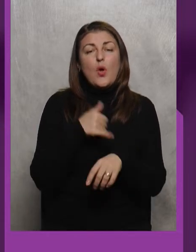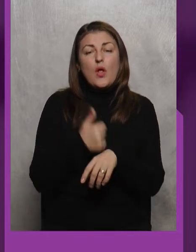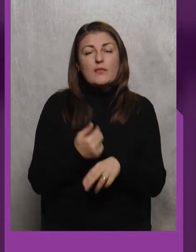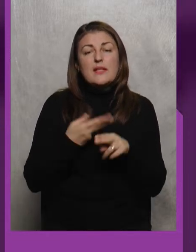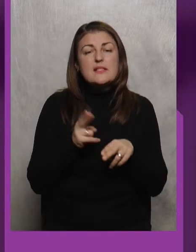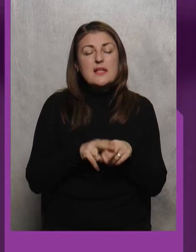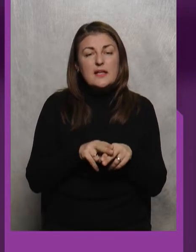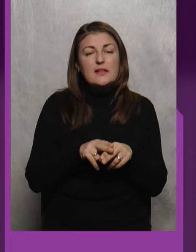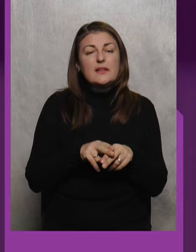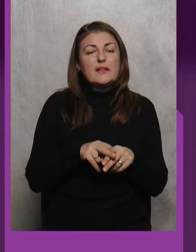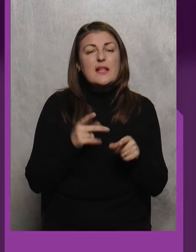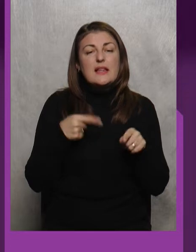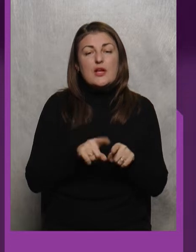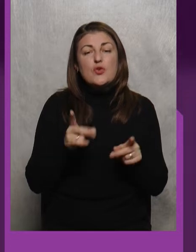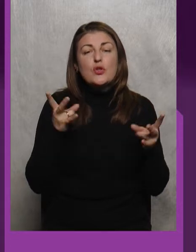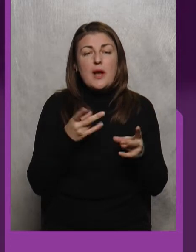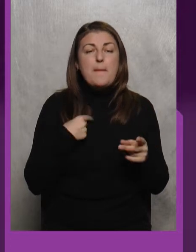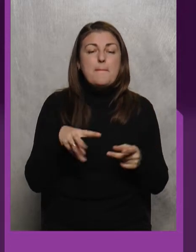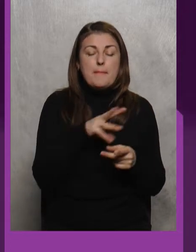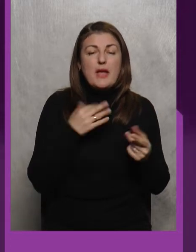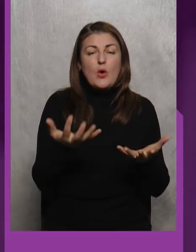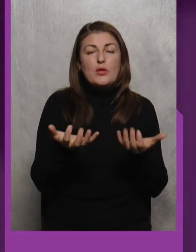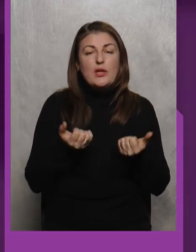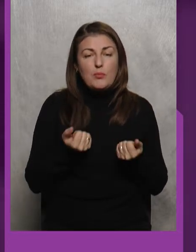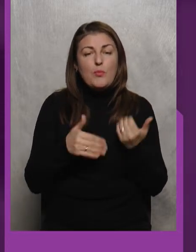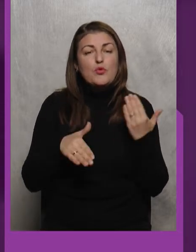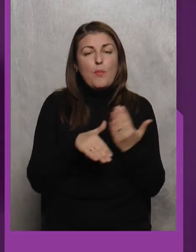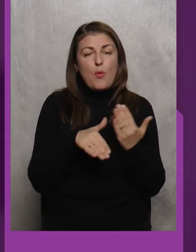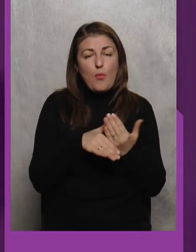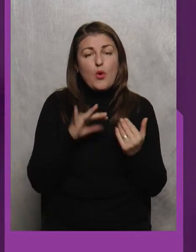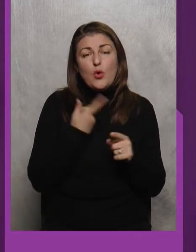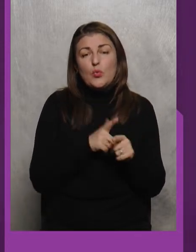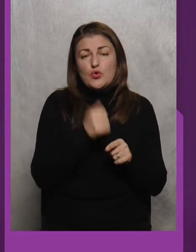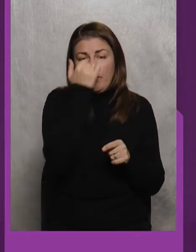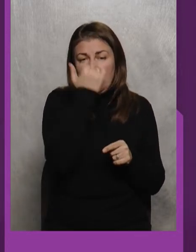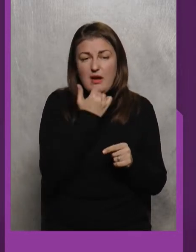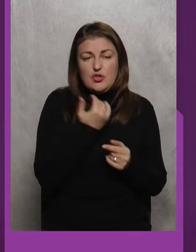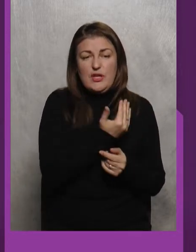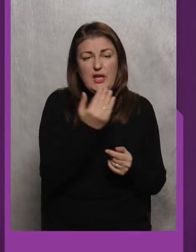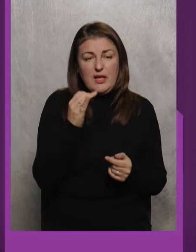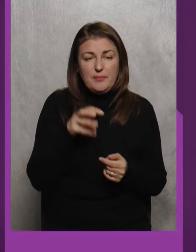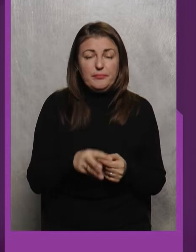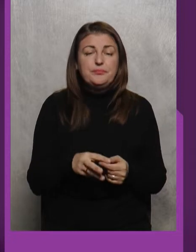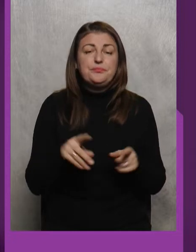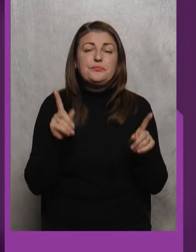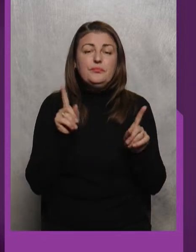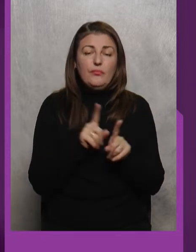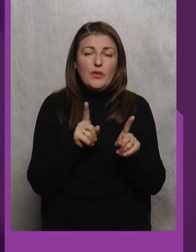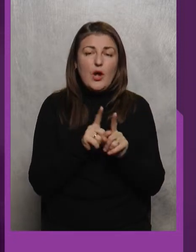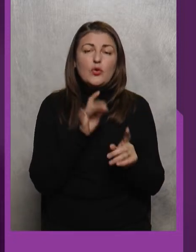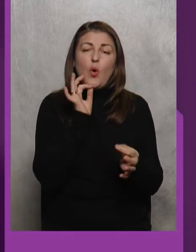Це Те що треба Ми Получаємо Допомогу І дуже вдячні їм Також